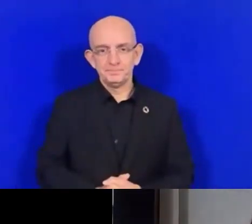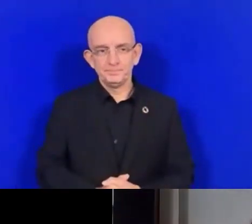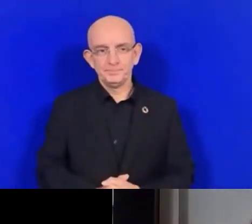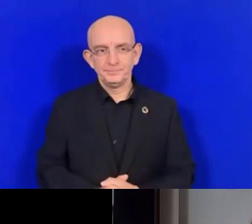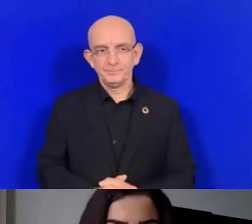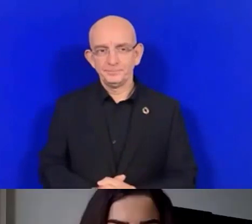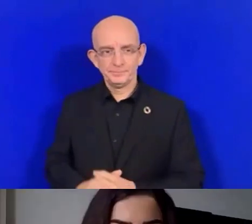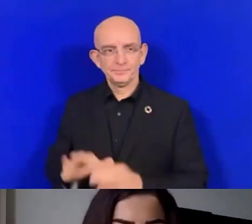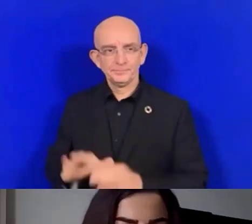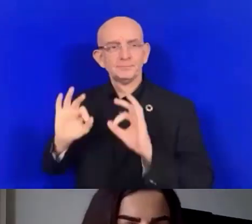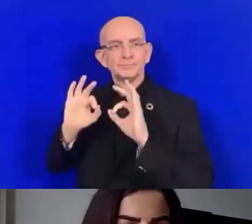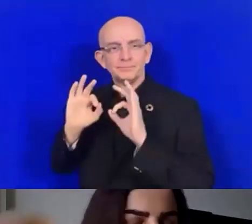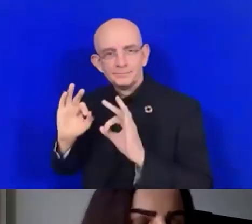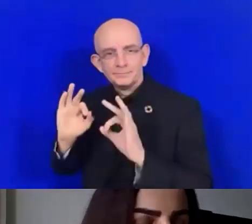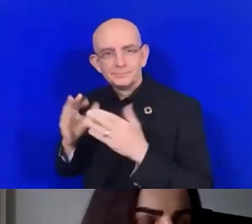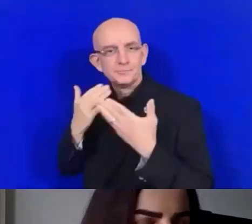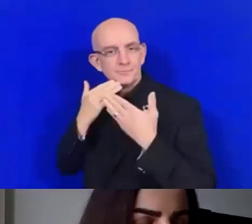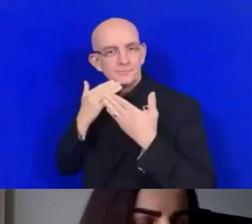Merci.